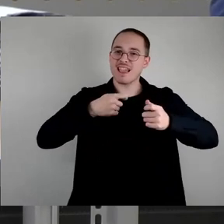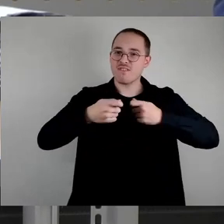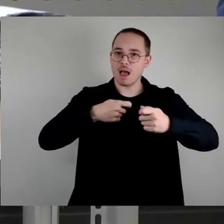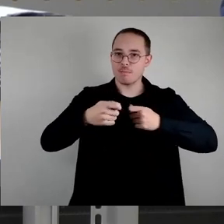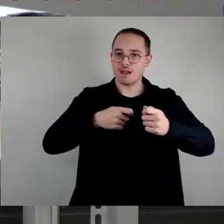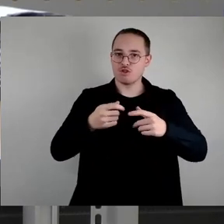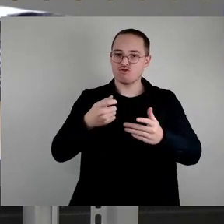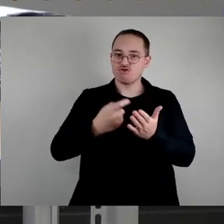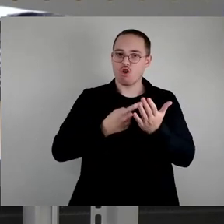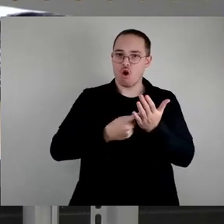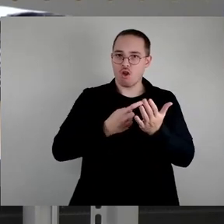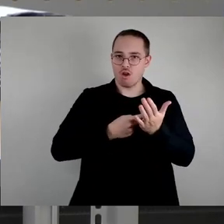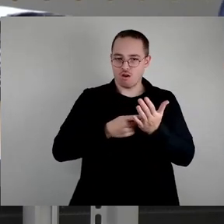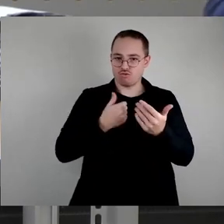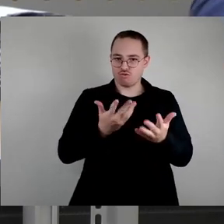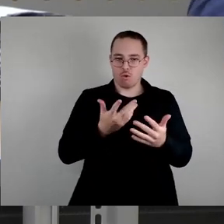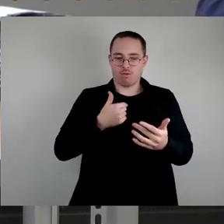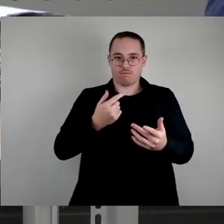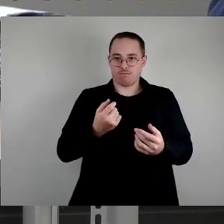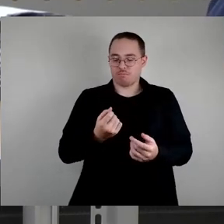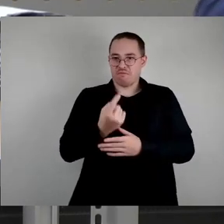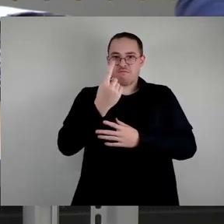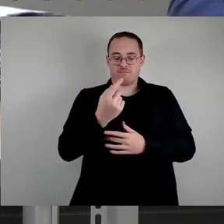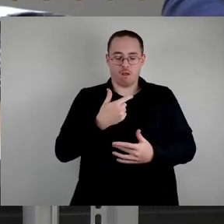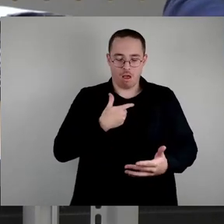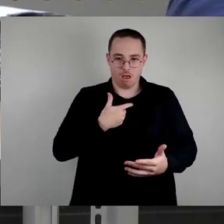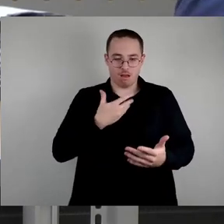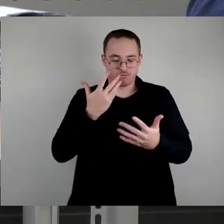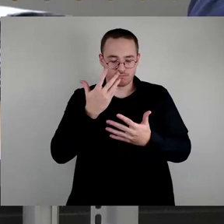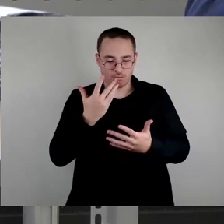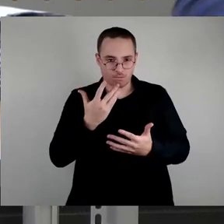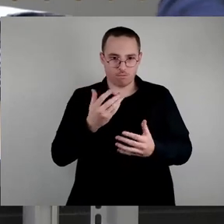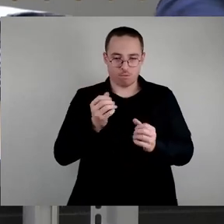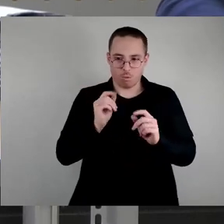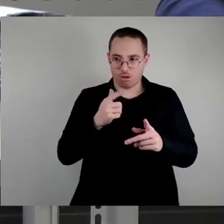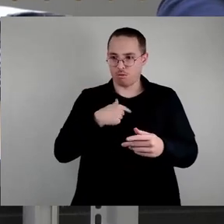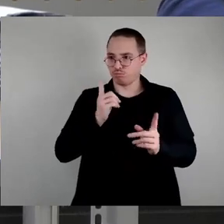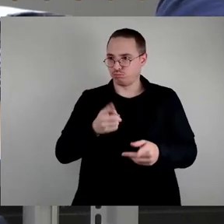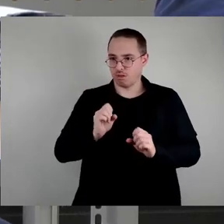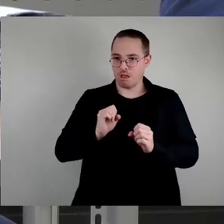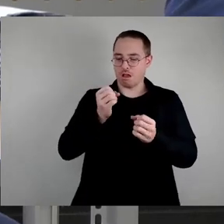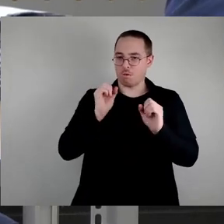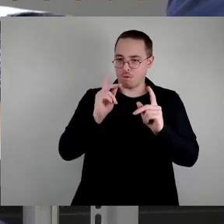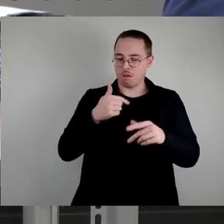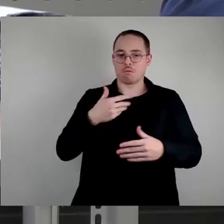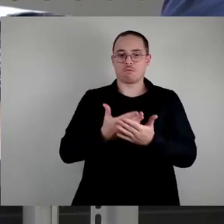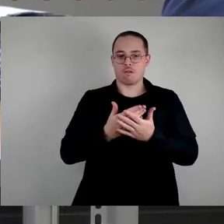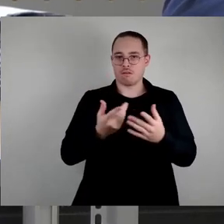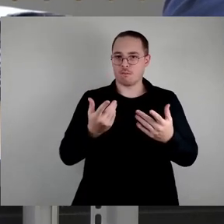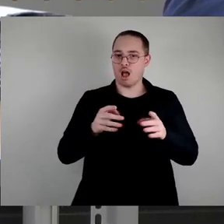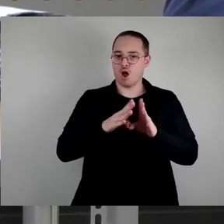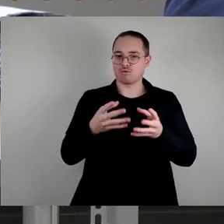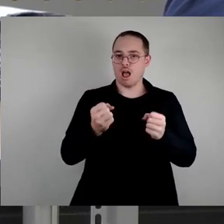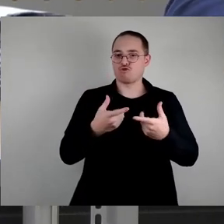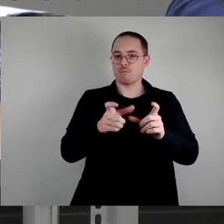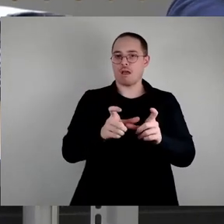aufgehoben. Vermutlich auch wohl wissend, dass konsumtiv, wenn Ende November eine Haushaltssperre aufgehoben werden wird, dann nicht mehr